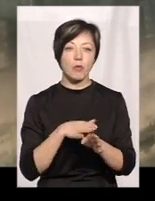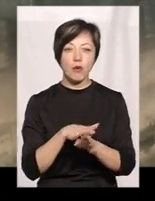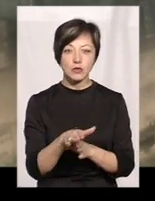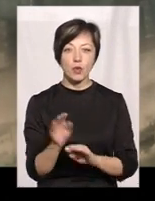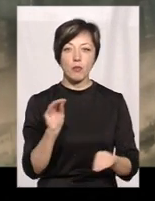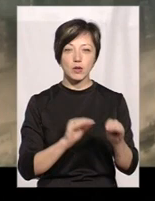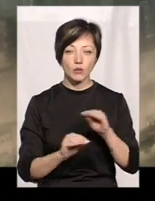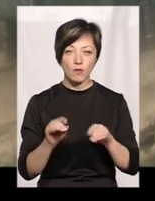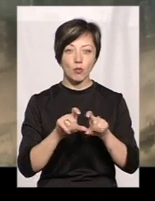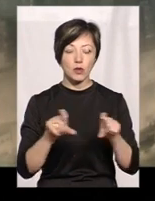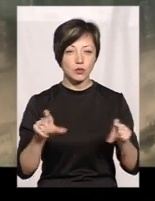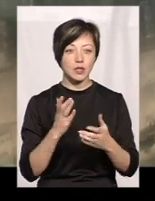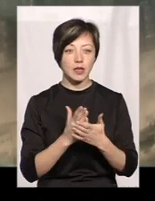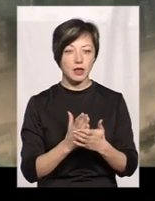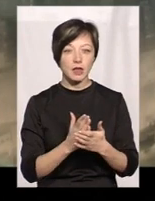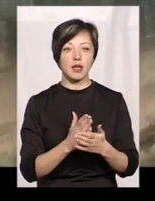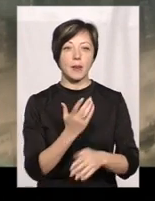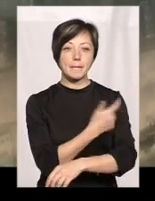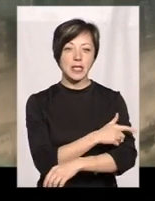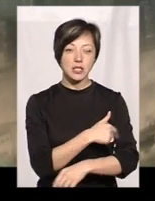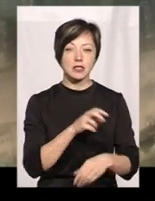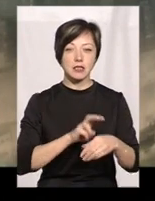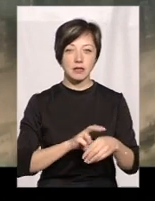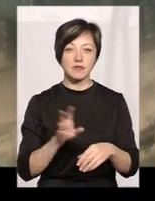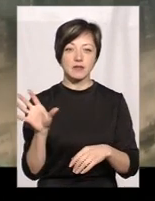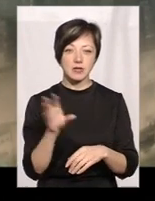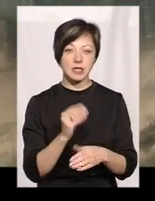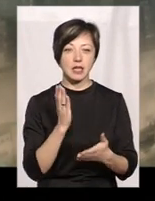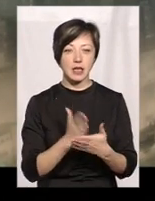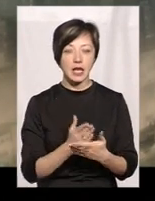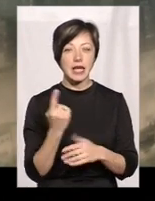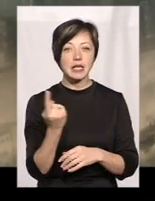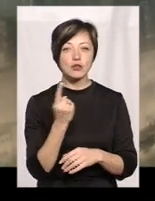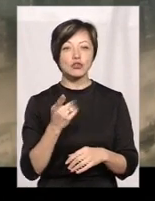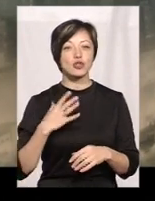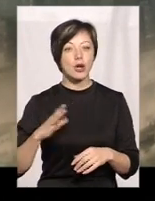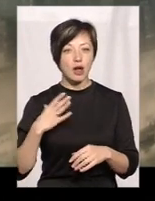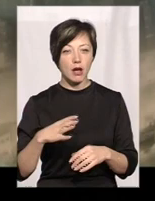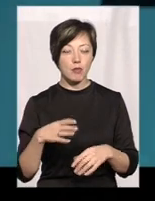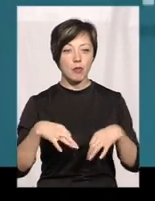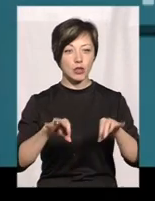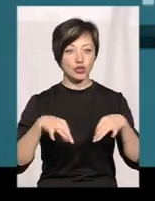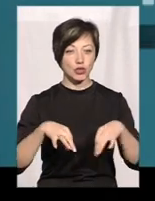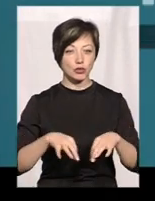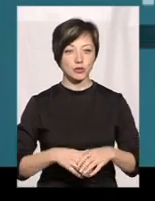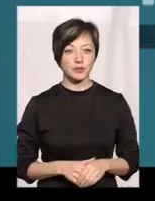укомплектована амбулаторія є, фельдшер, медична сестра, всі є. Єдине, що ми чекаємо машину.